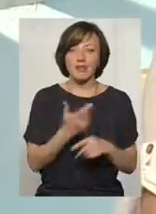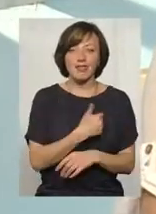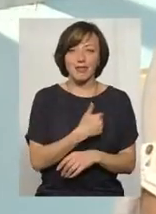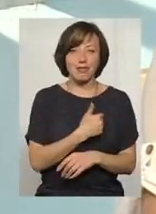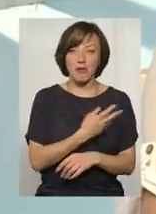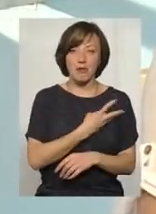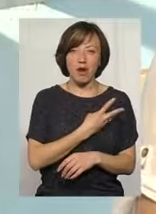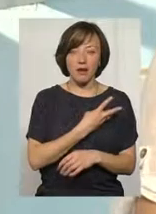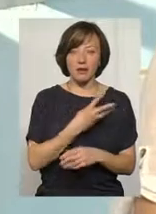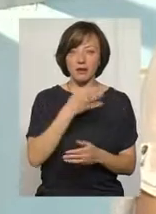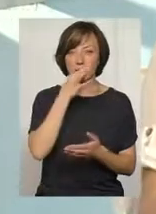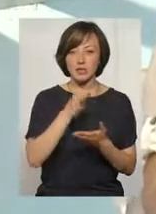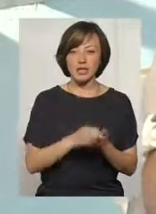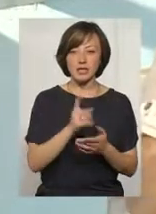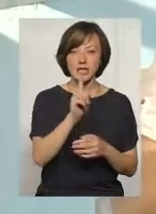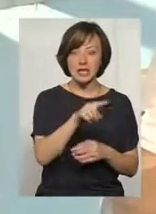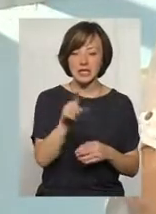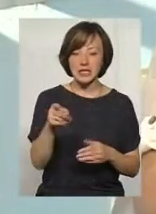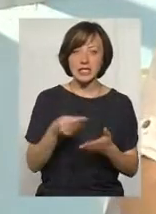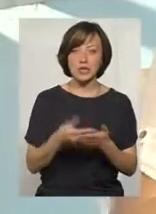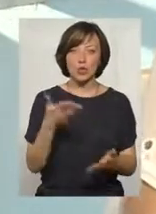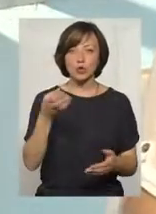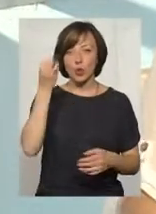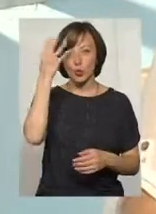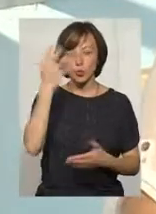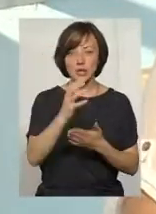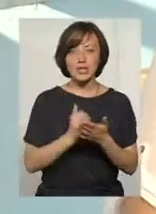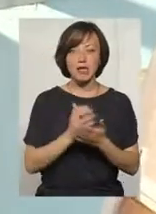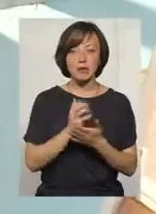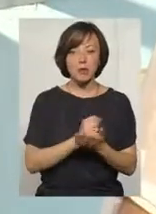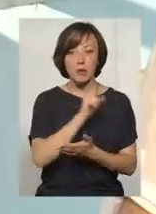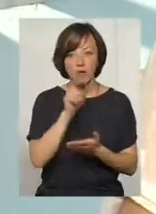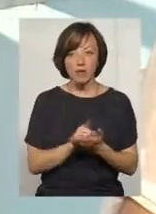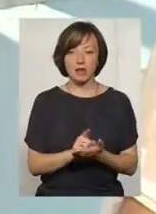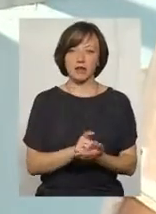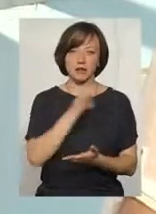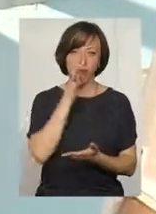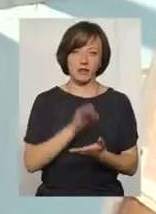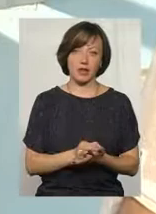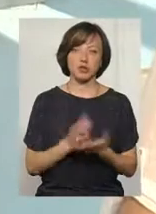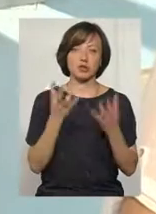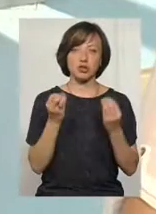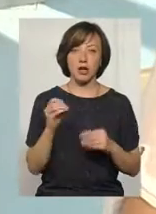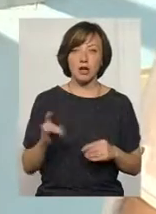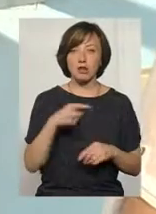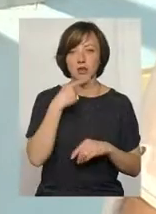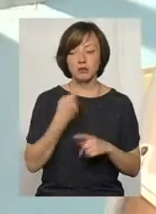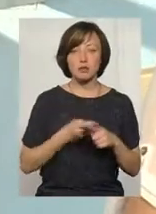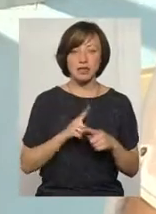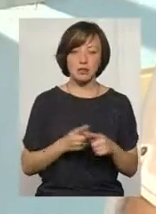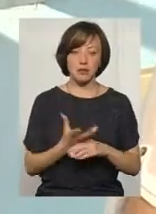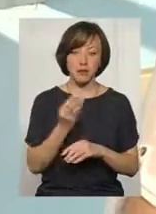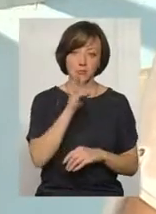відповідати за ті матеріальні цінності, за ті культурні скорби, за які він повинен, зобов'язаний, відповідати, я ще раз кажу, тому що ми за це